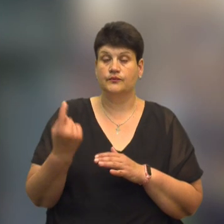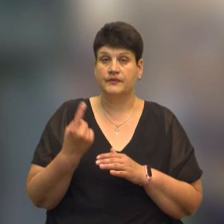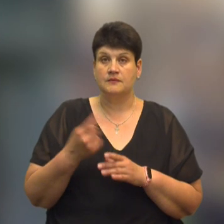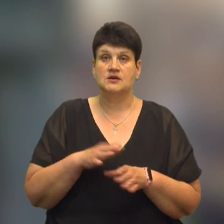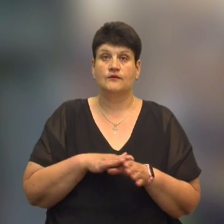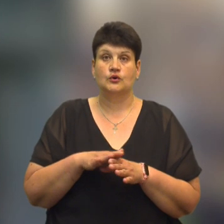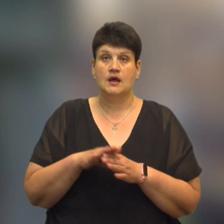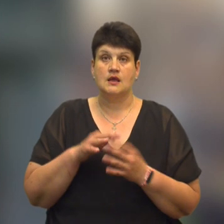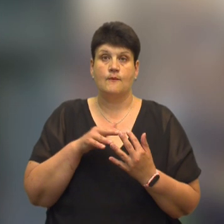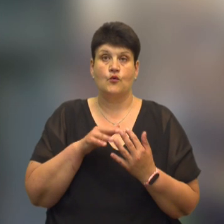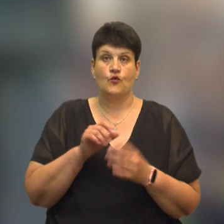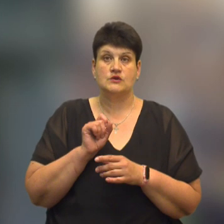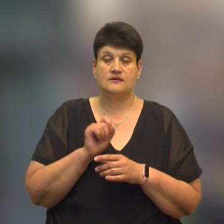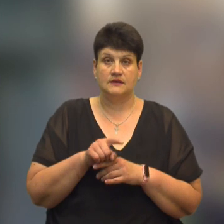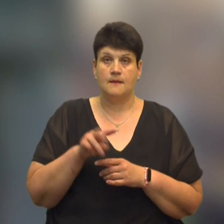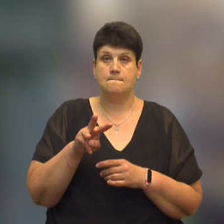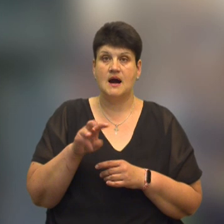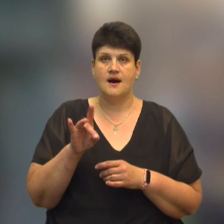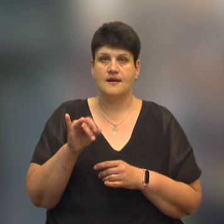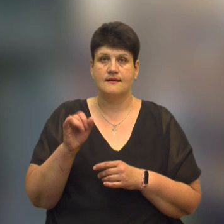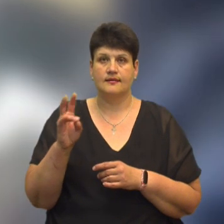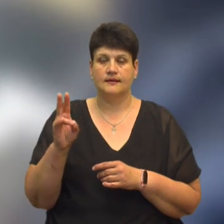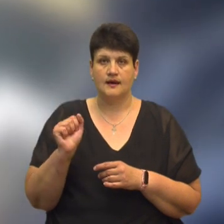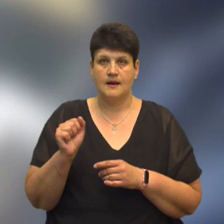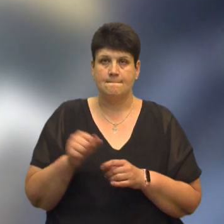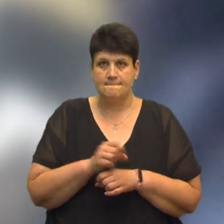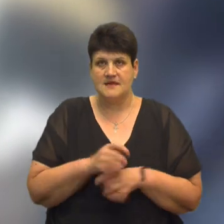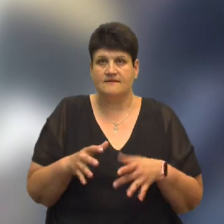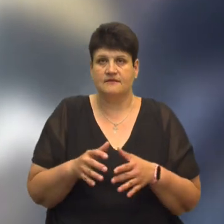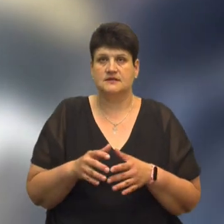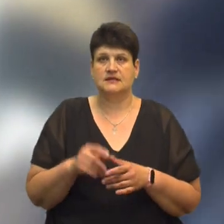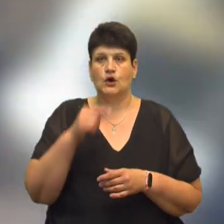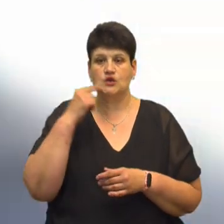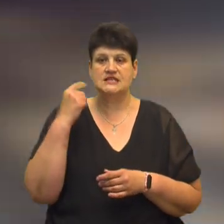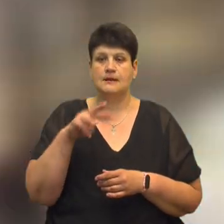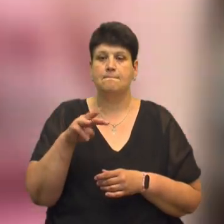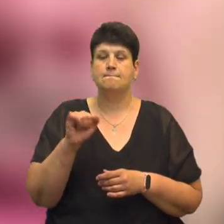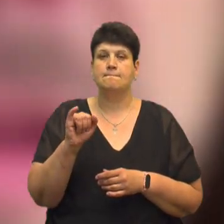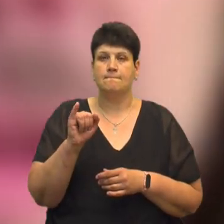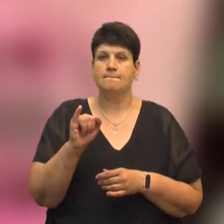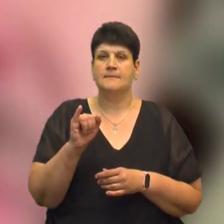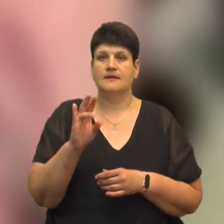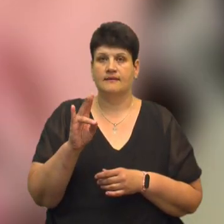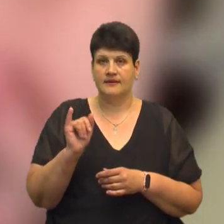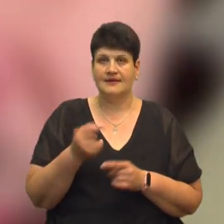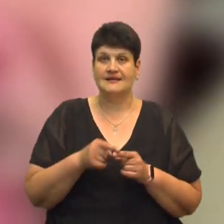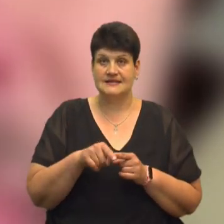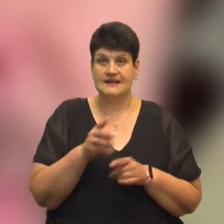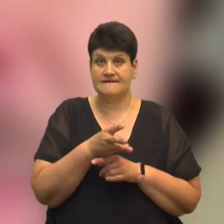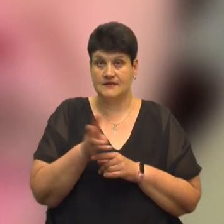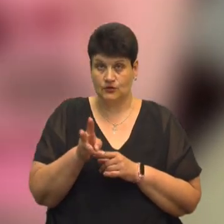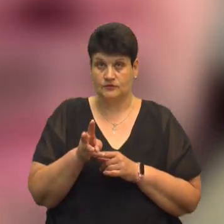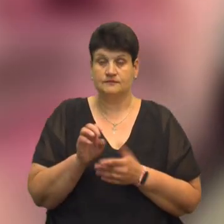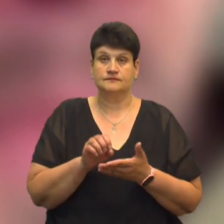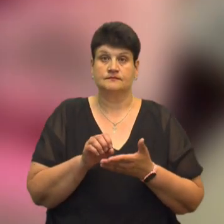завдання під Мар'їнкою чоловік підірвався на російській міні. Це відео Олександр записав на телефон за два тижні до того, як